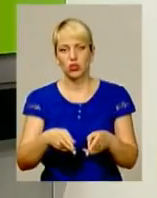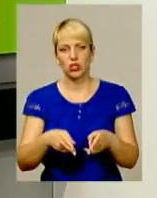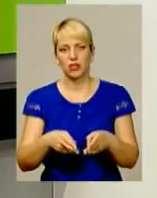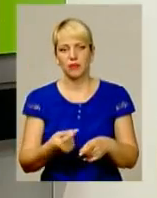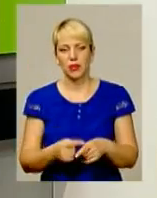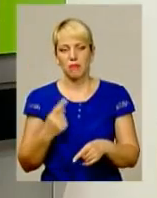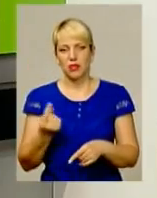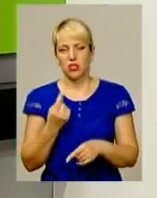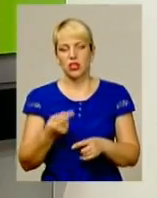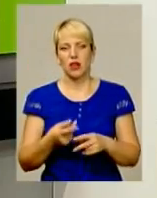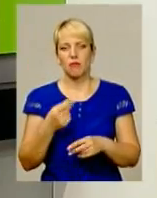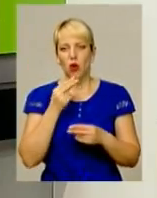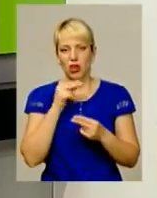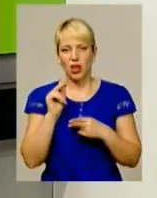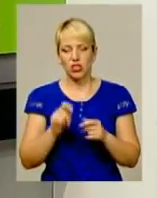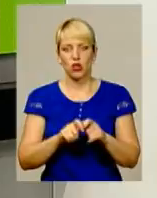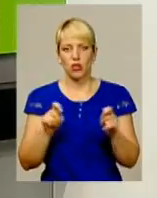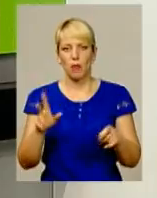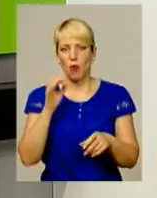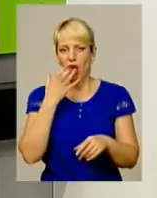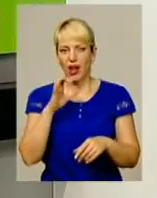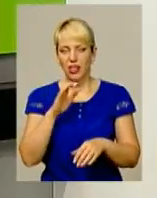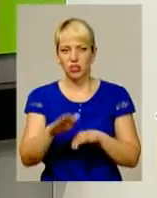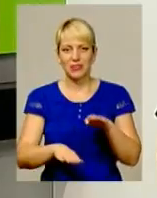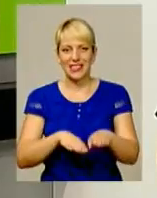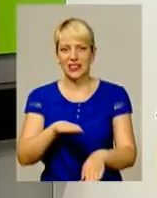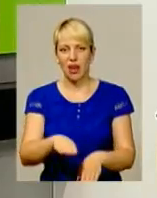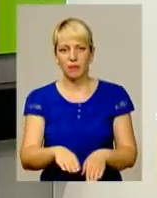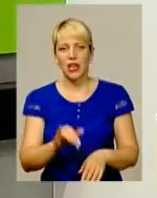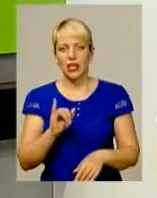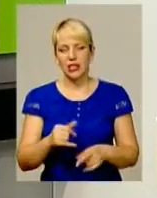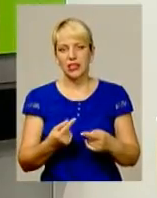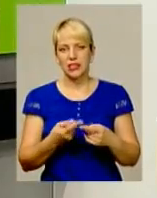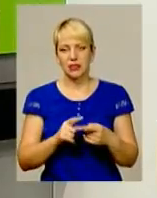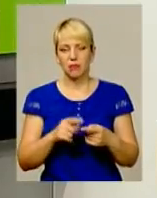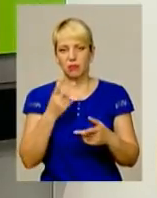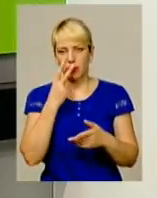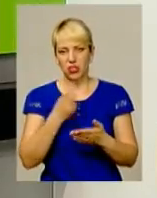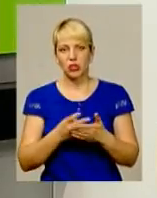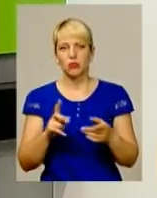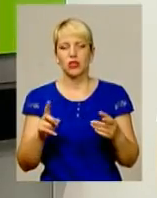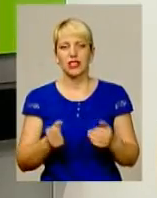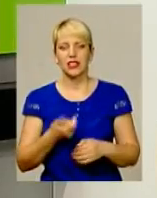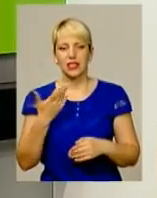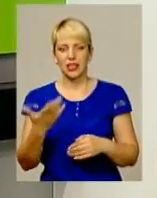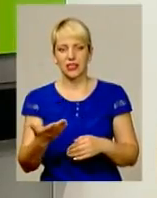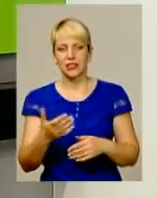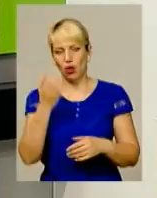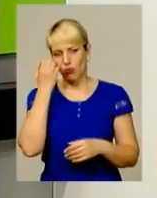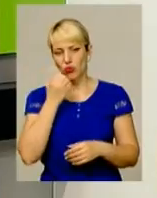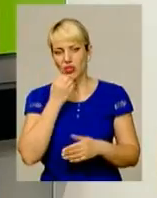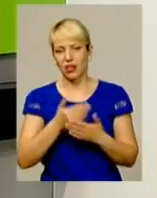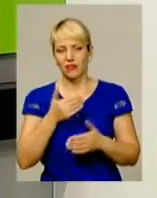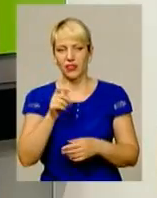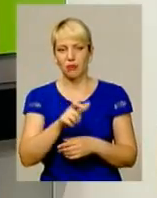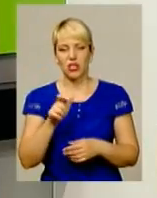Це перше. Покращилося розкриття по гарячим слідам. І таким чином ми бачимо кількість подяк від